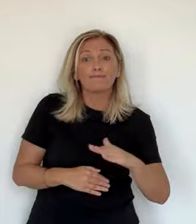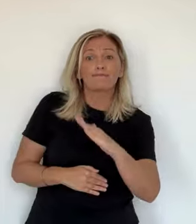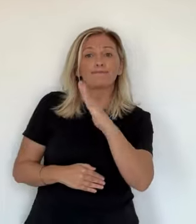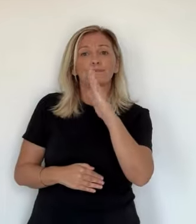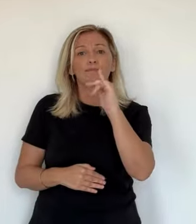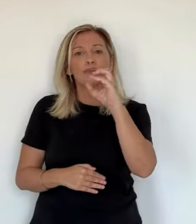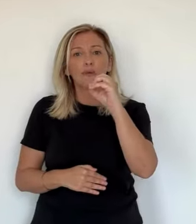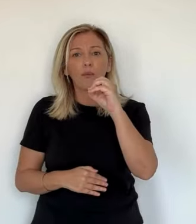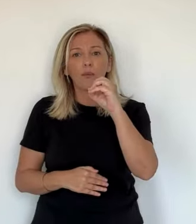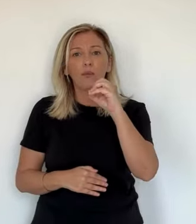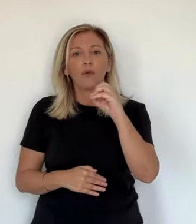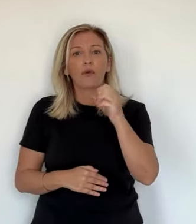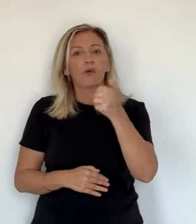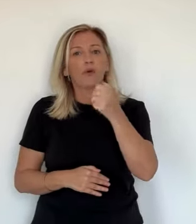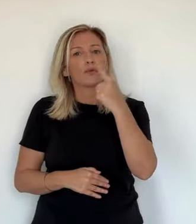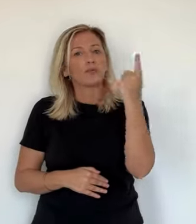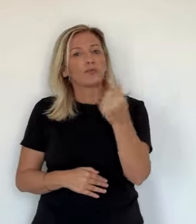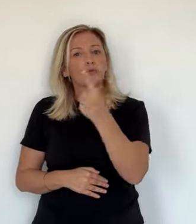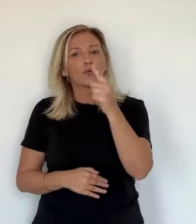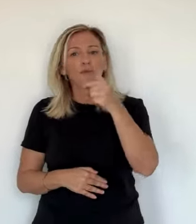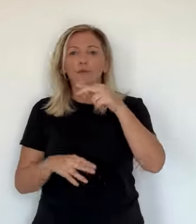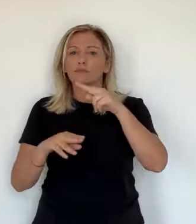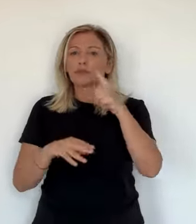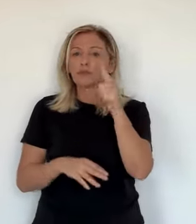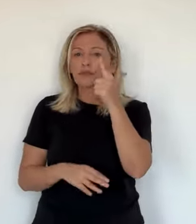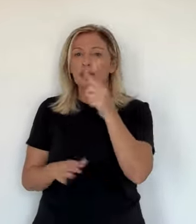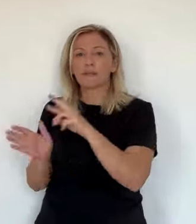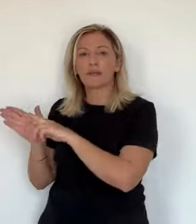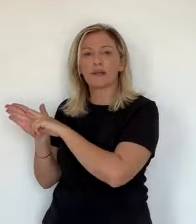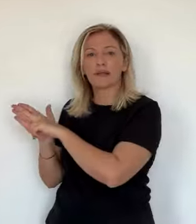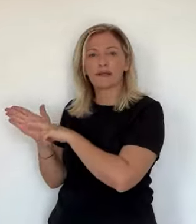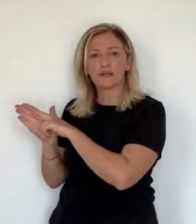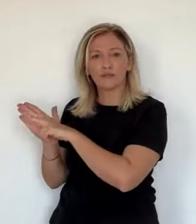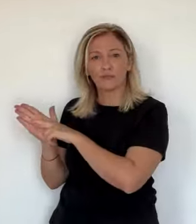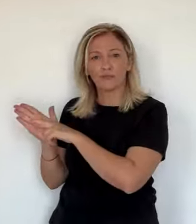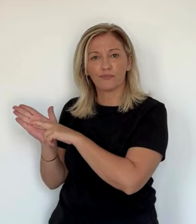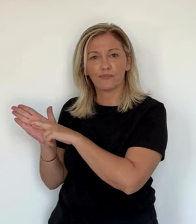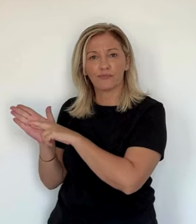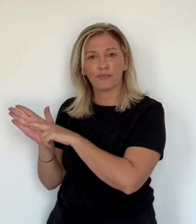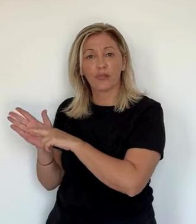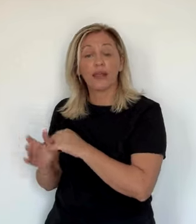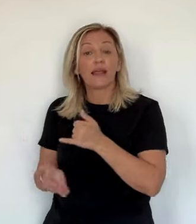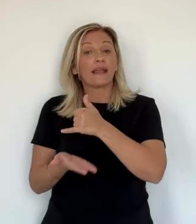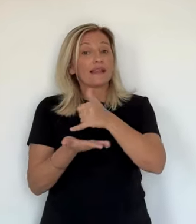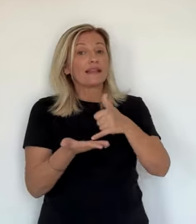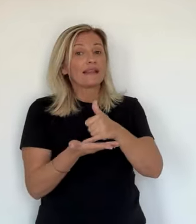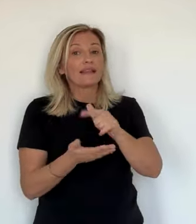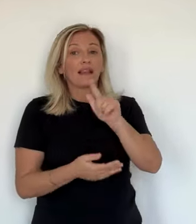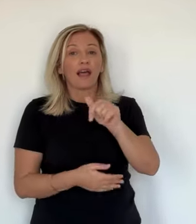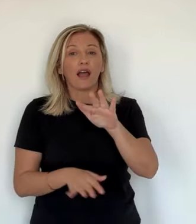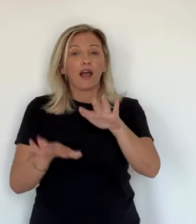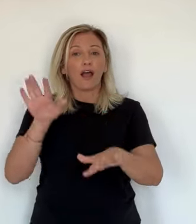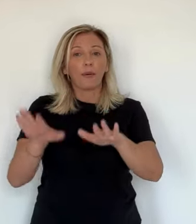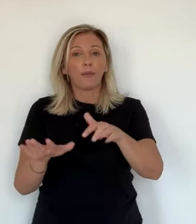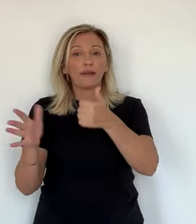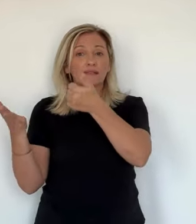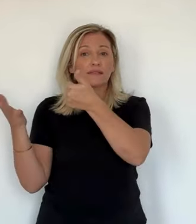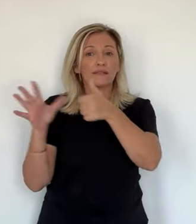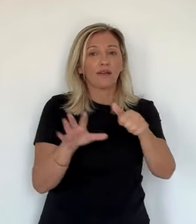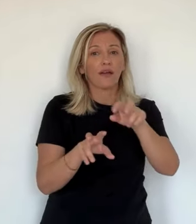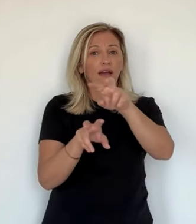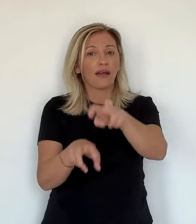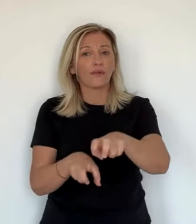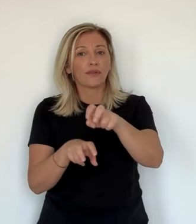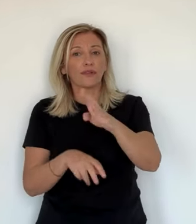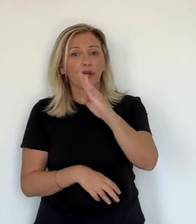Corse reste la deuxième région au niveau national concernant ces surfaces agricoles bio. L'île compte près de 600 agriculteurs et